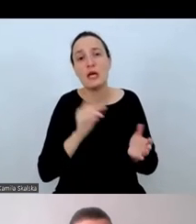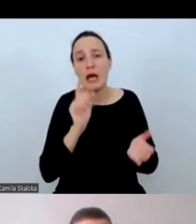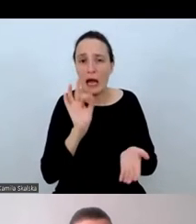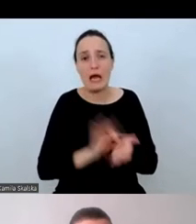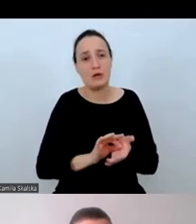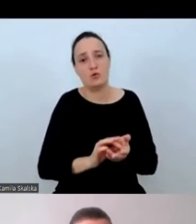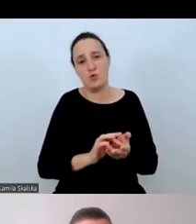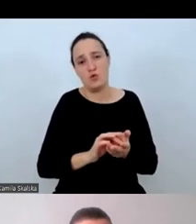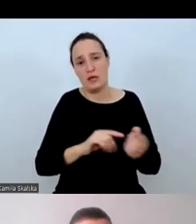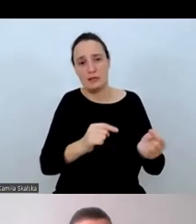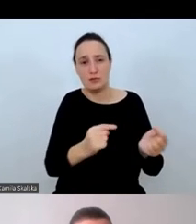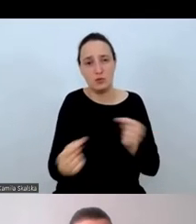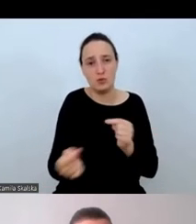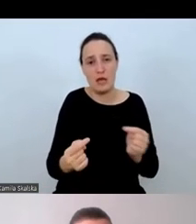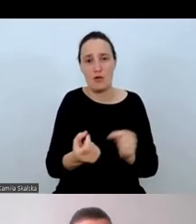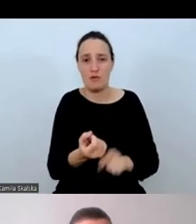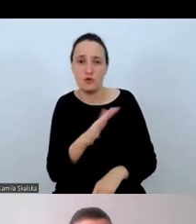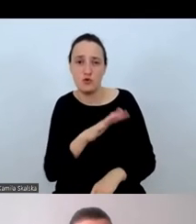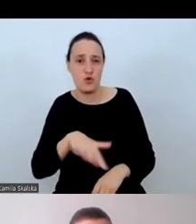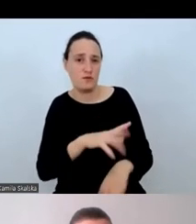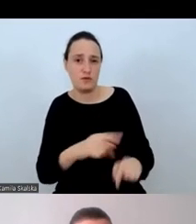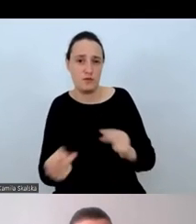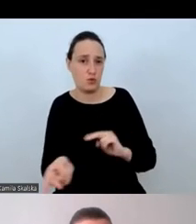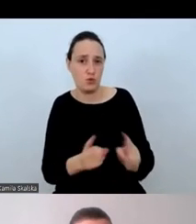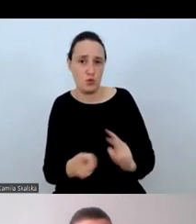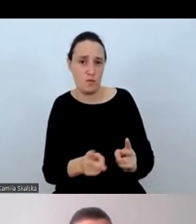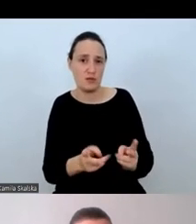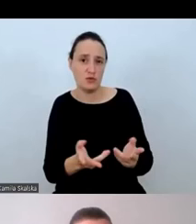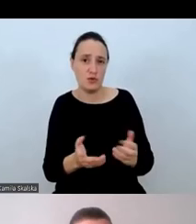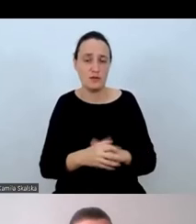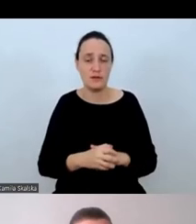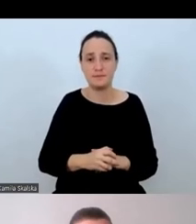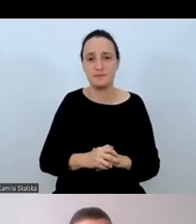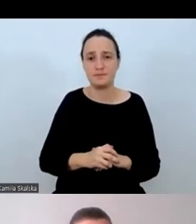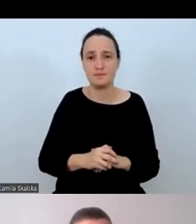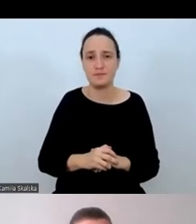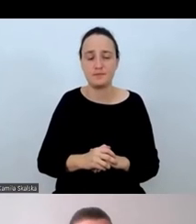środowiskowego, tłumaczenia dialogowego, czy jakkolwiek byśmy to nazwali.